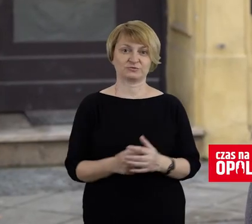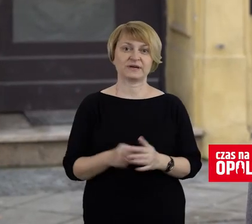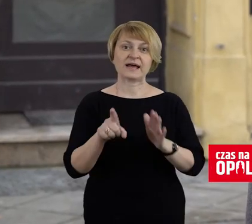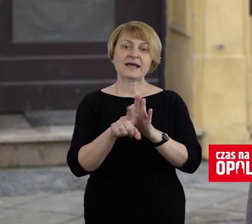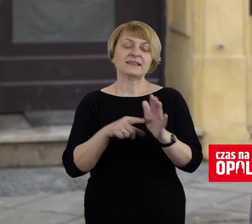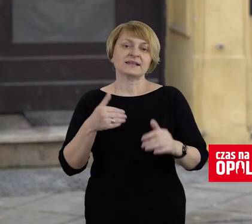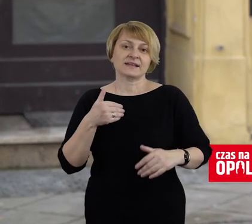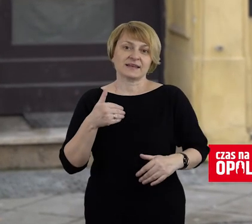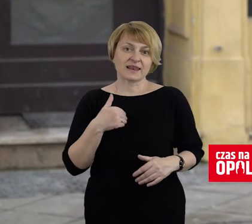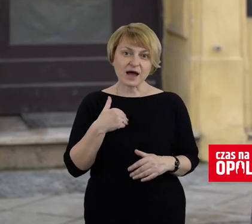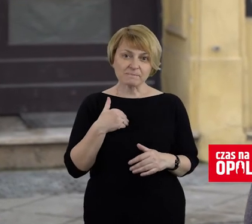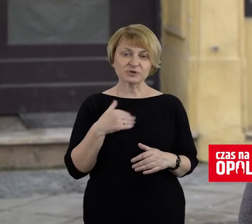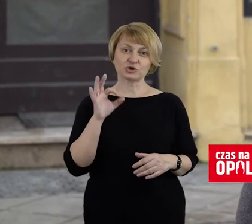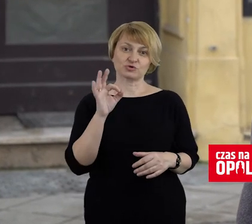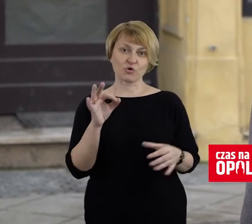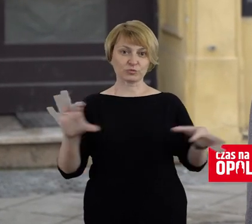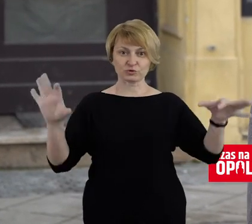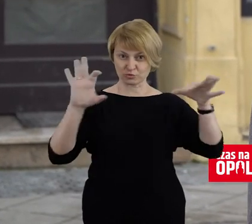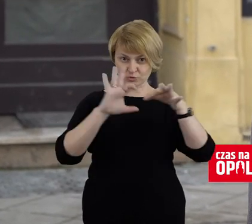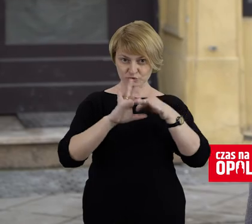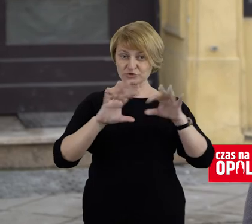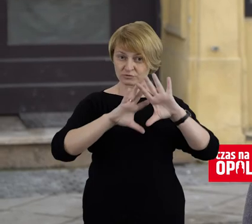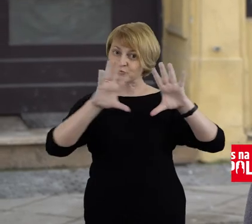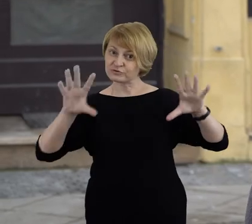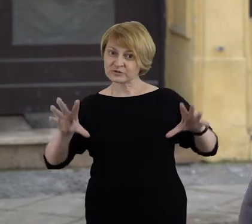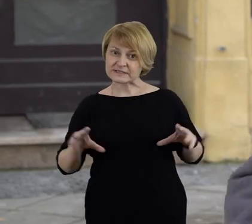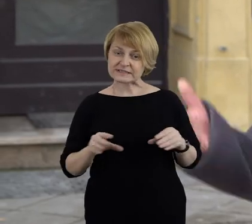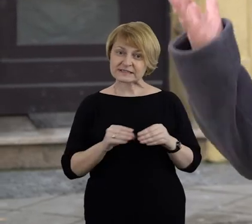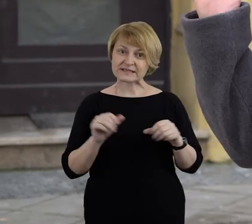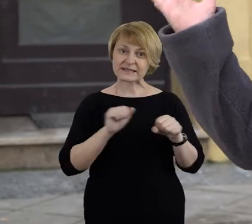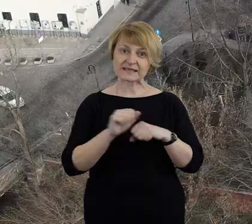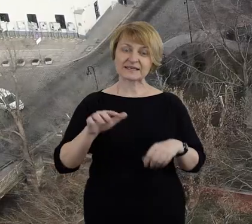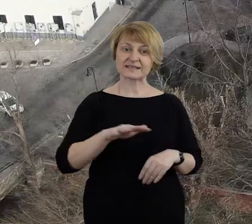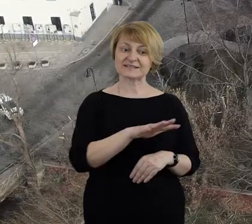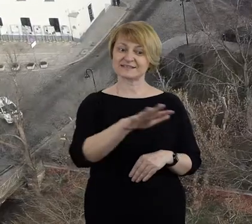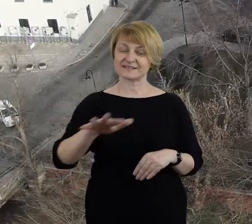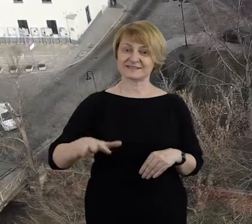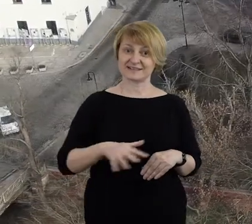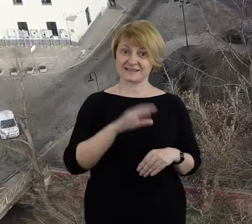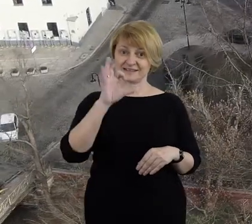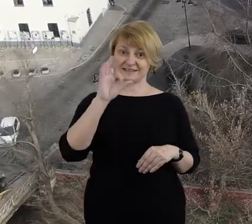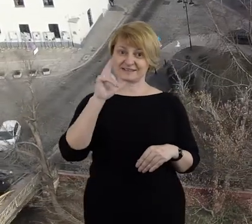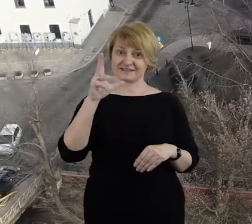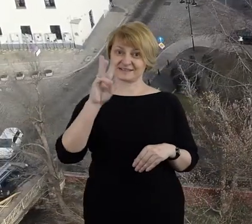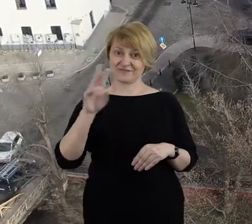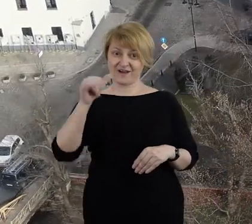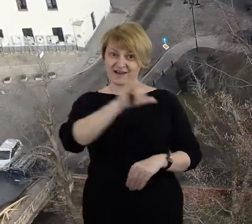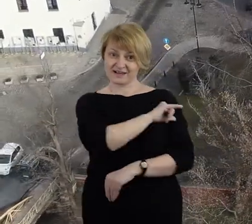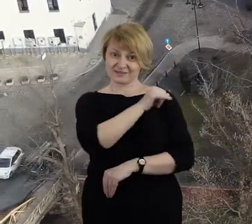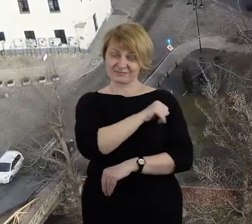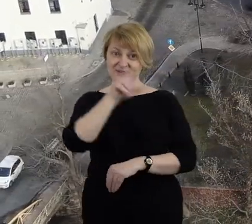takim dobrym spójnikiem tego wszystkiego jest skwer dedykowany Helenie Ler.